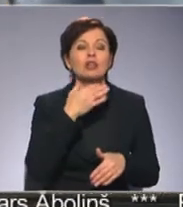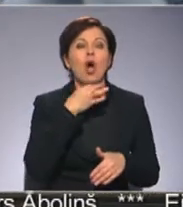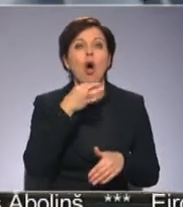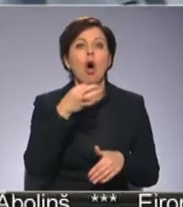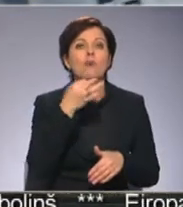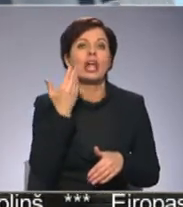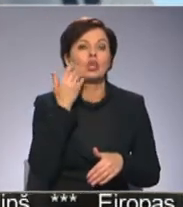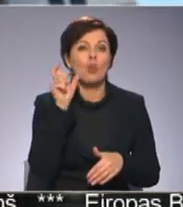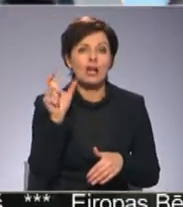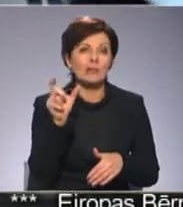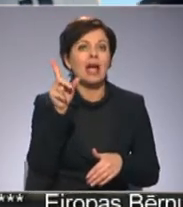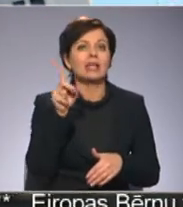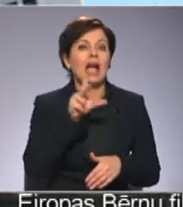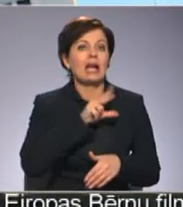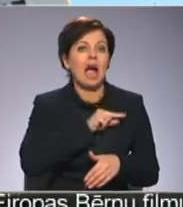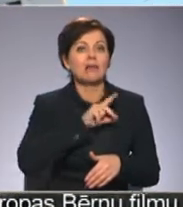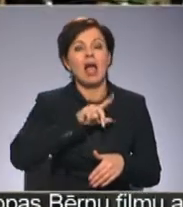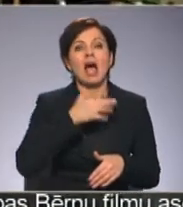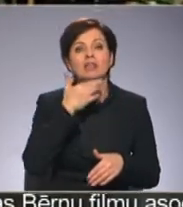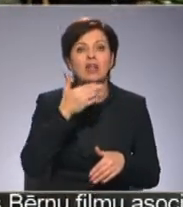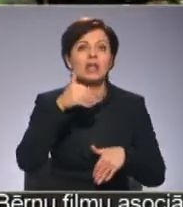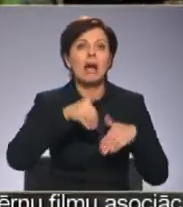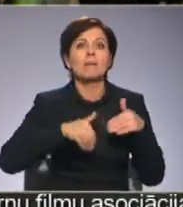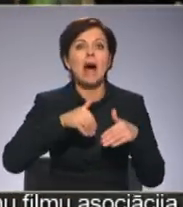Latvijas Nacionāla